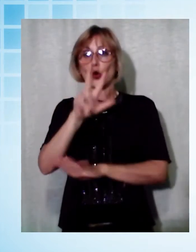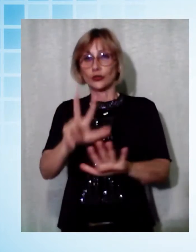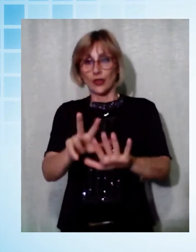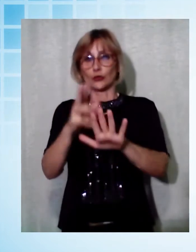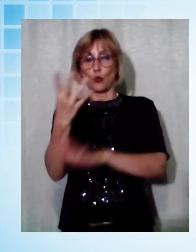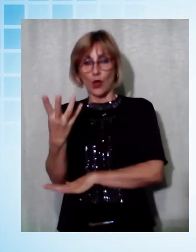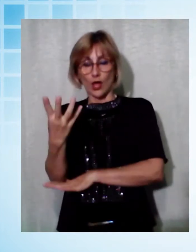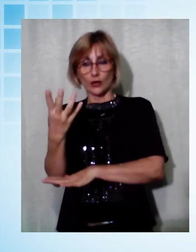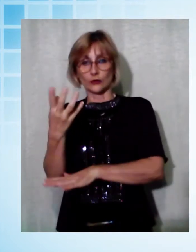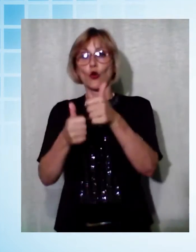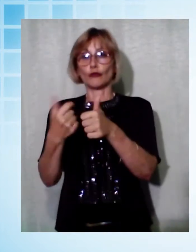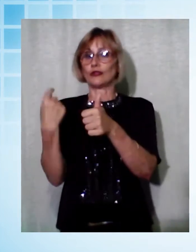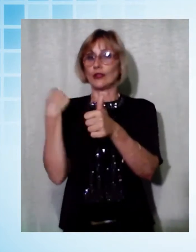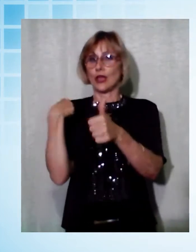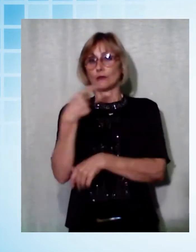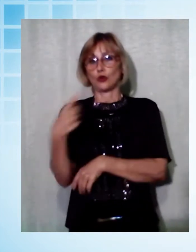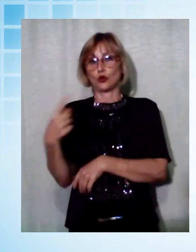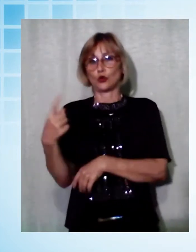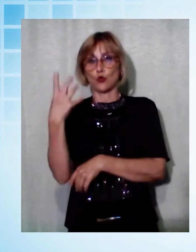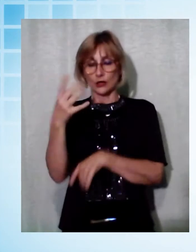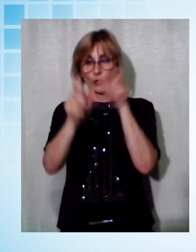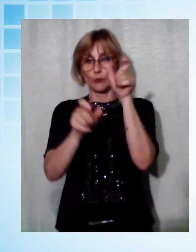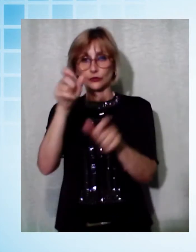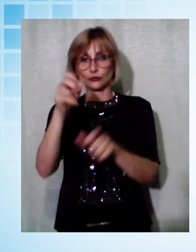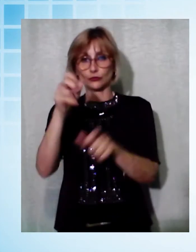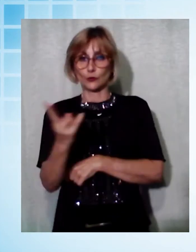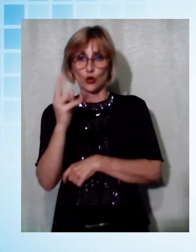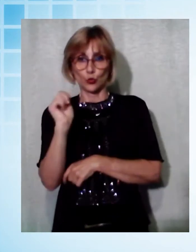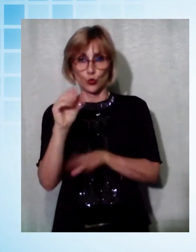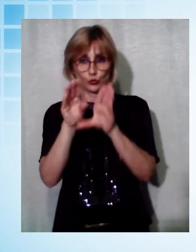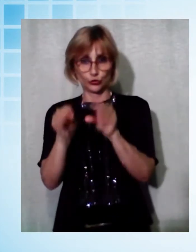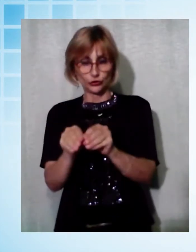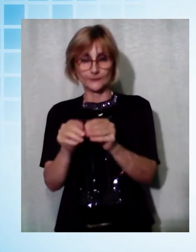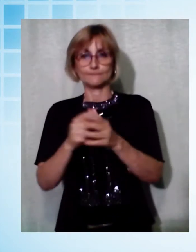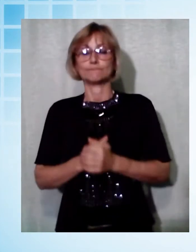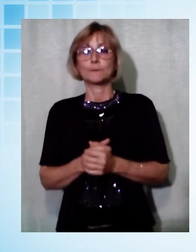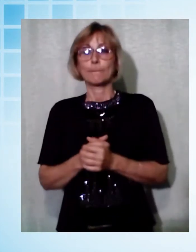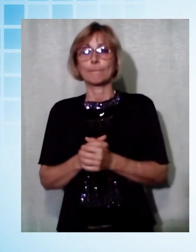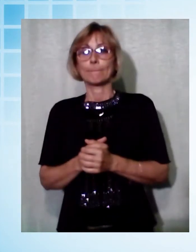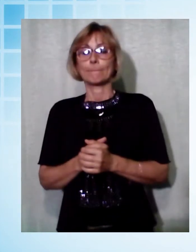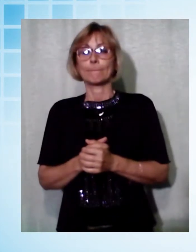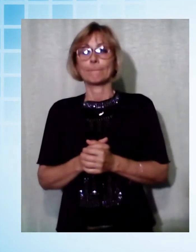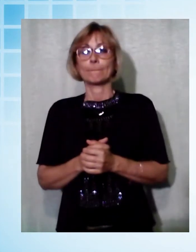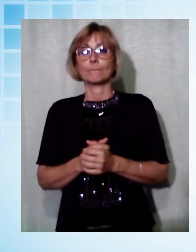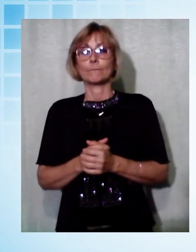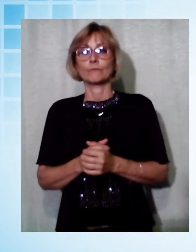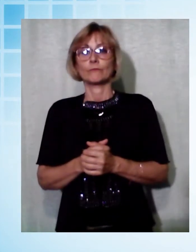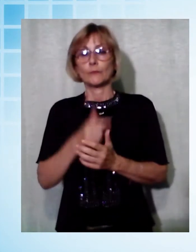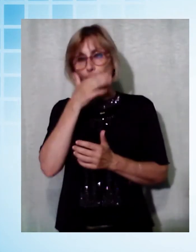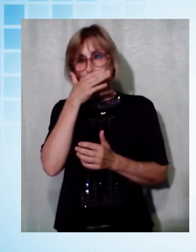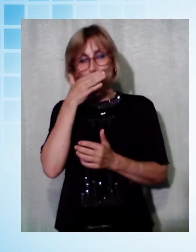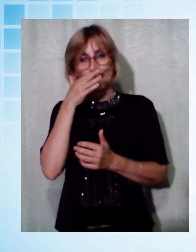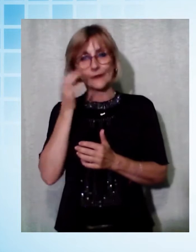rispetto a ieri. I decessi sono 11, l'età media di 71 anni e mezzo, nessuno in provincia di Lucca. Il